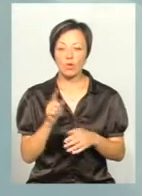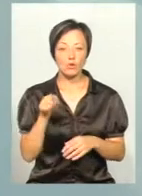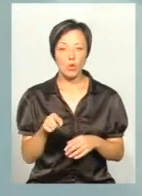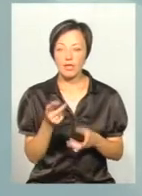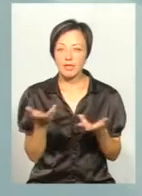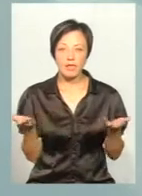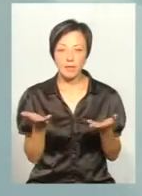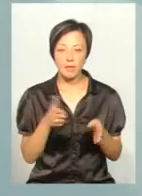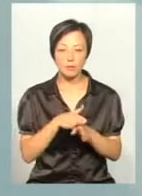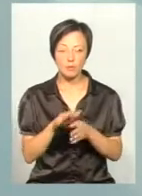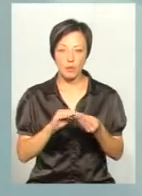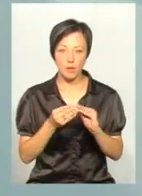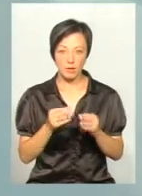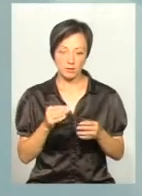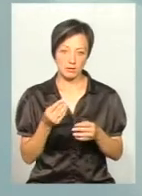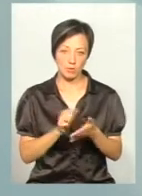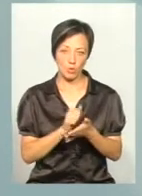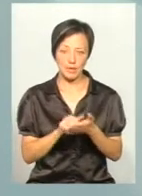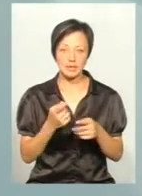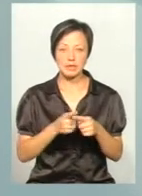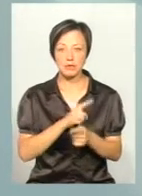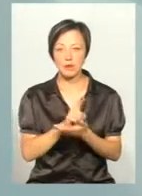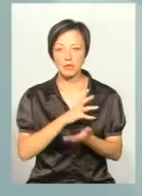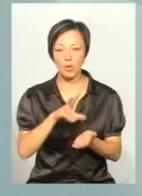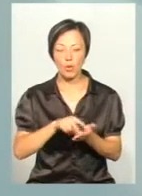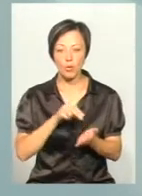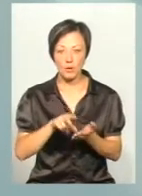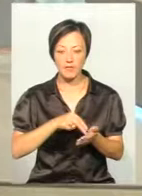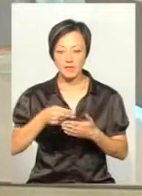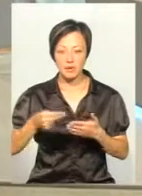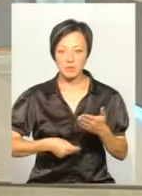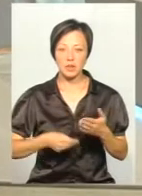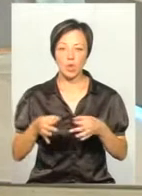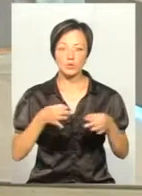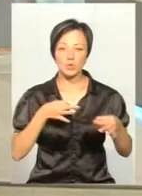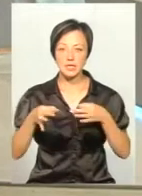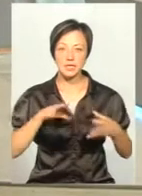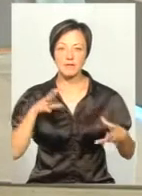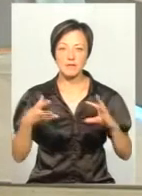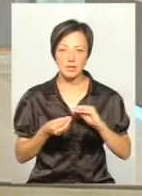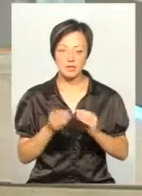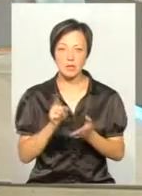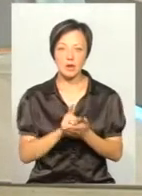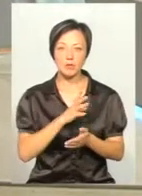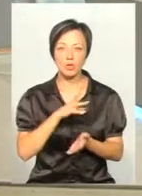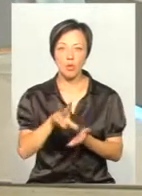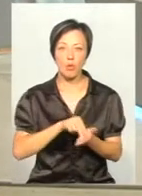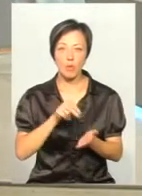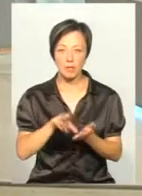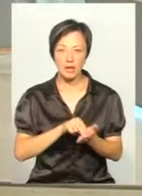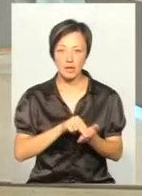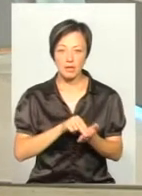якісь проблемні документи. Це має бути копія пікріза, це має бути консультаційний визнавок, це має бути копія